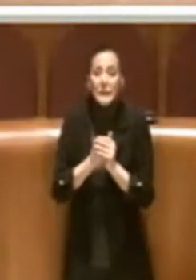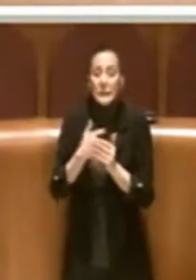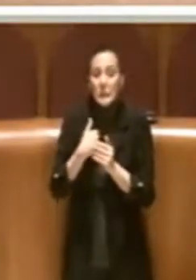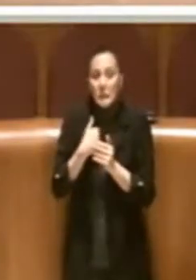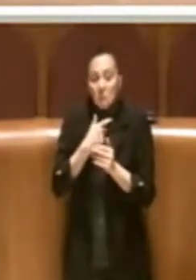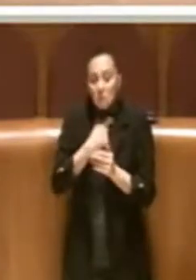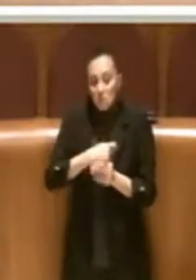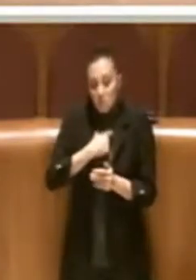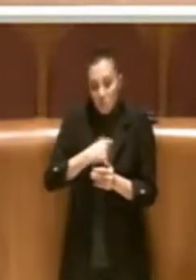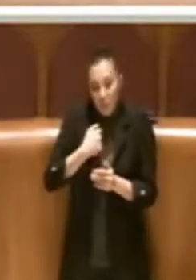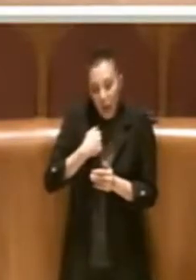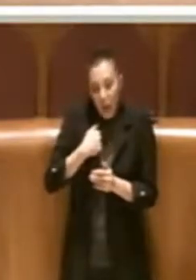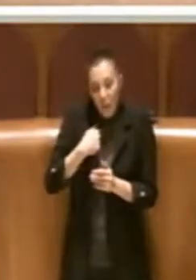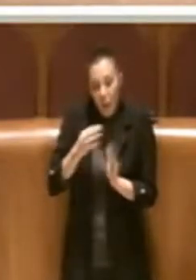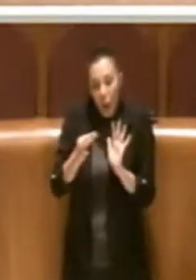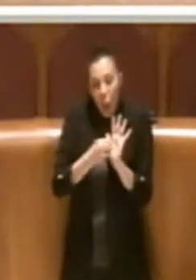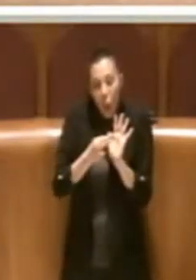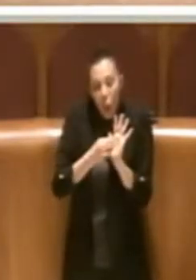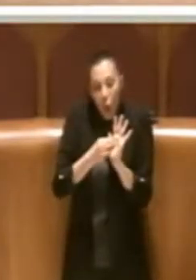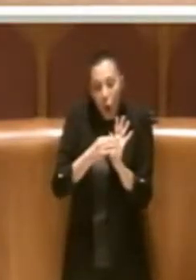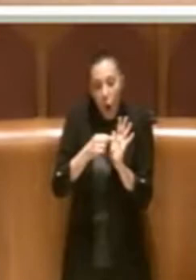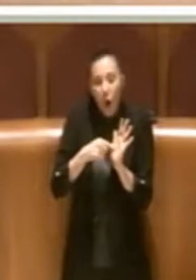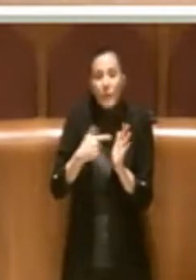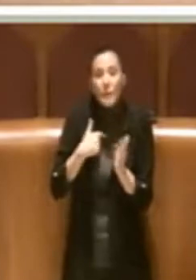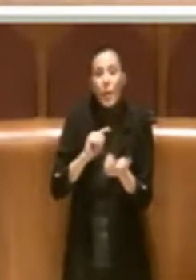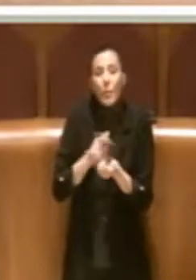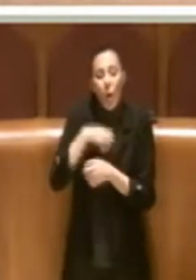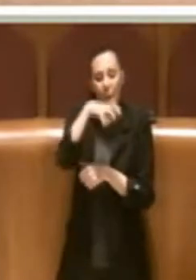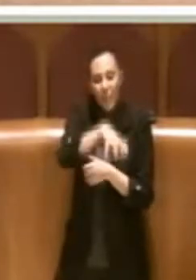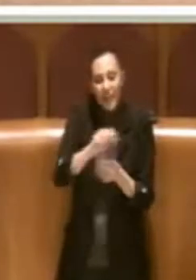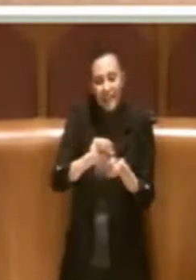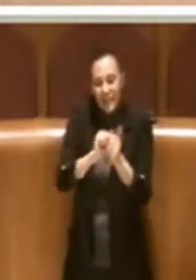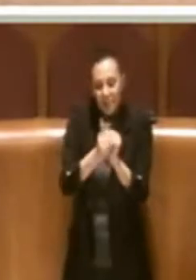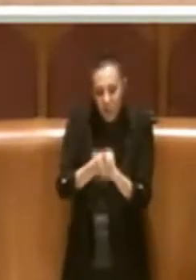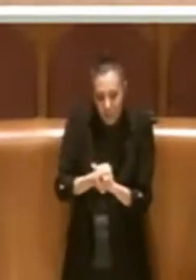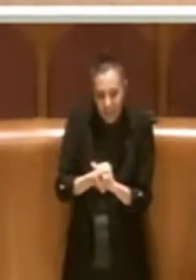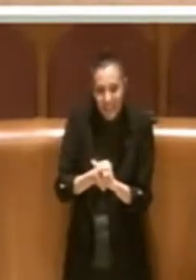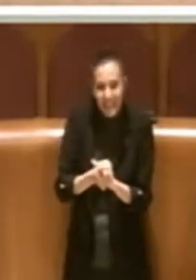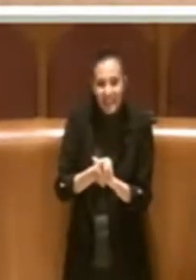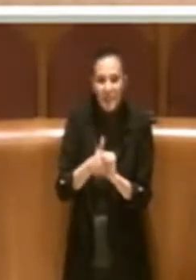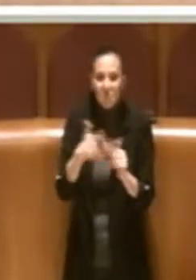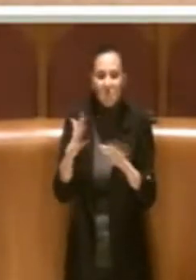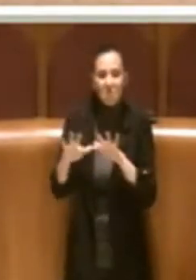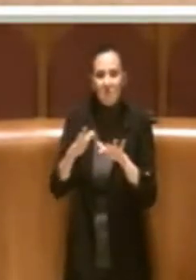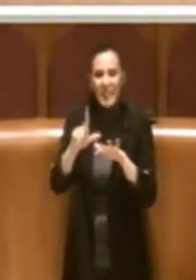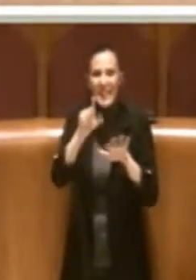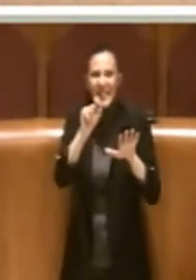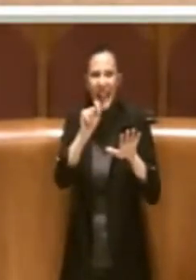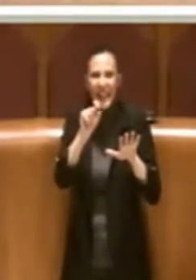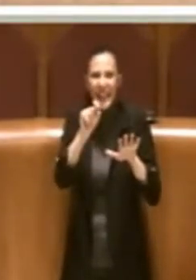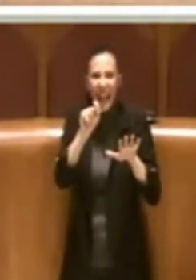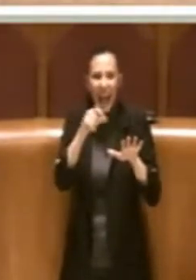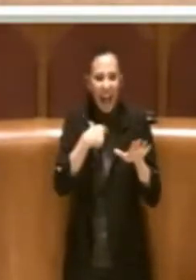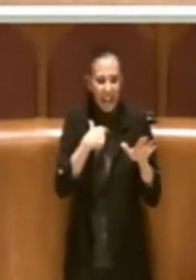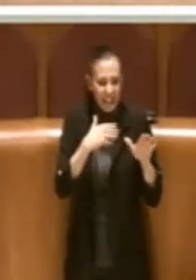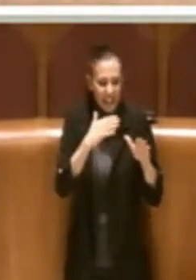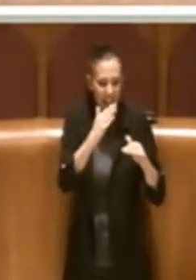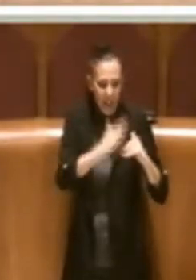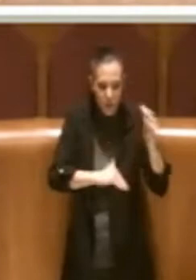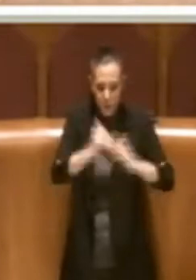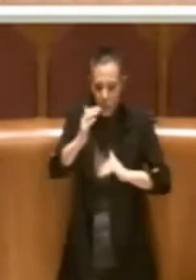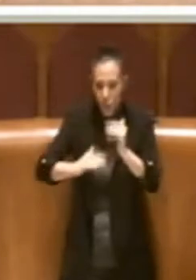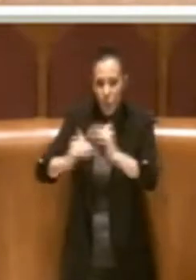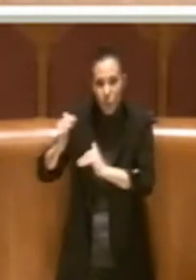conosco bene la norma transitoria del regolamento di impianti sportivi comunali, parliamo di una settantina di strutture che hanno